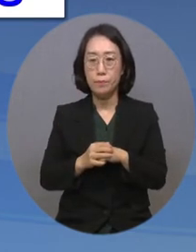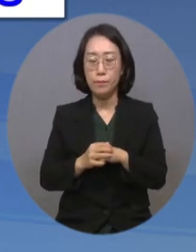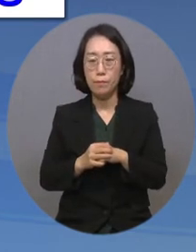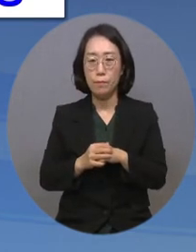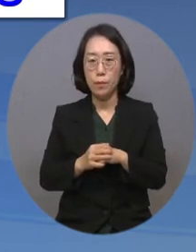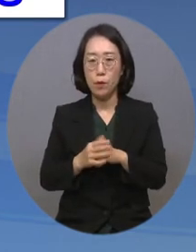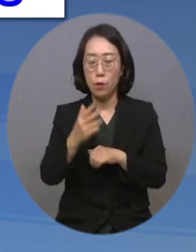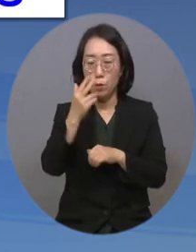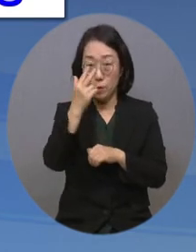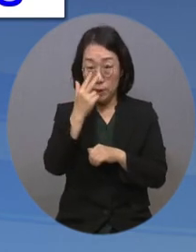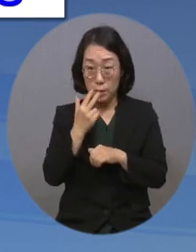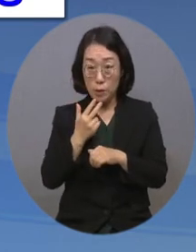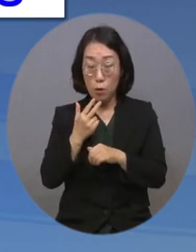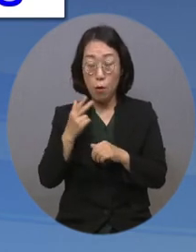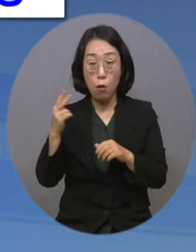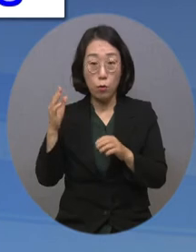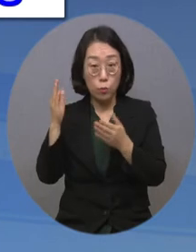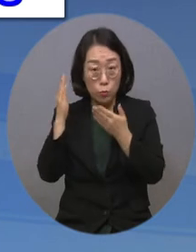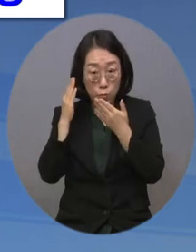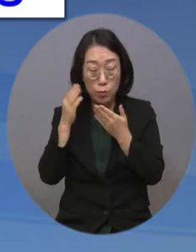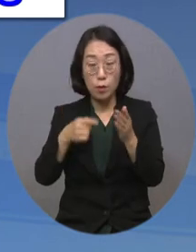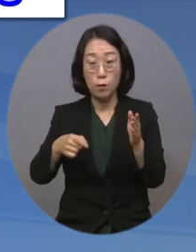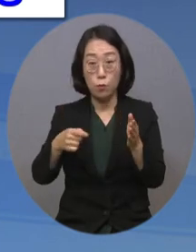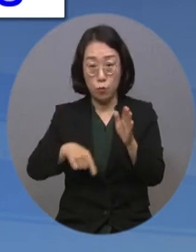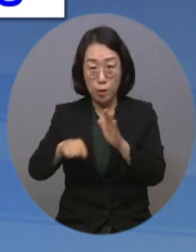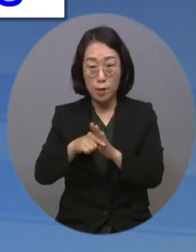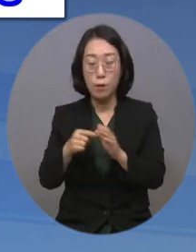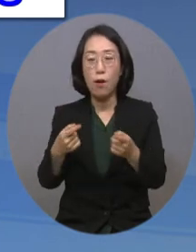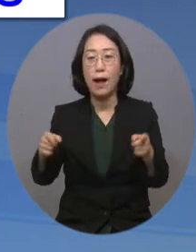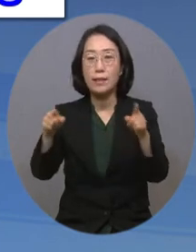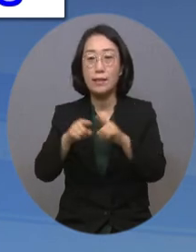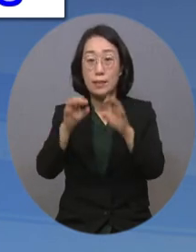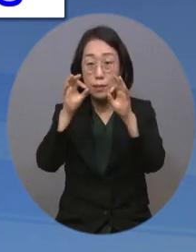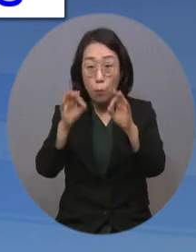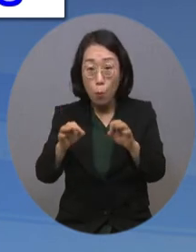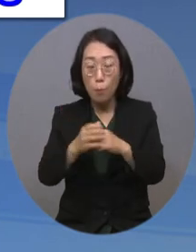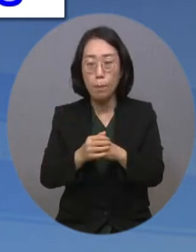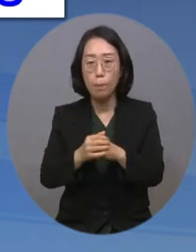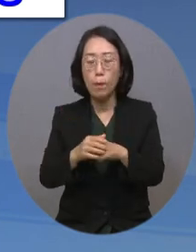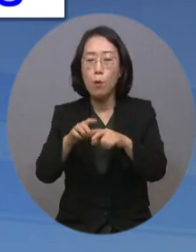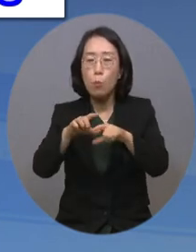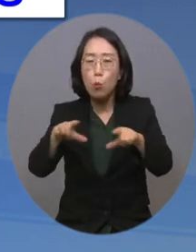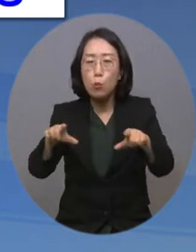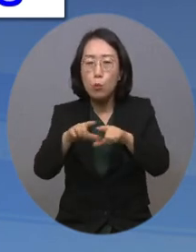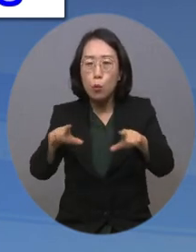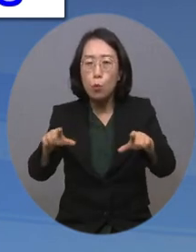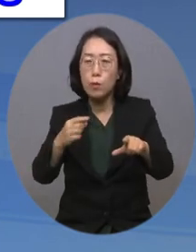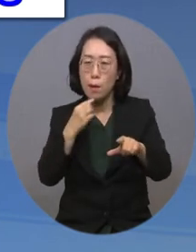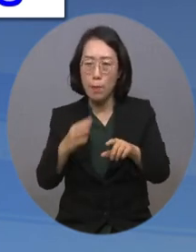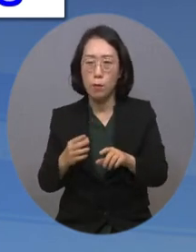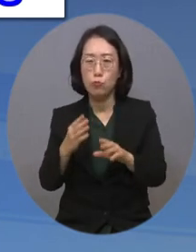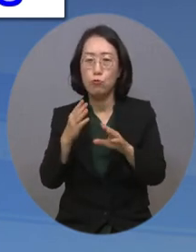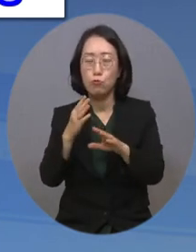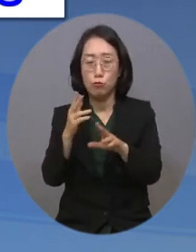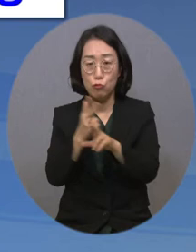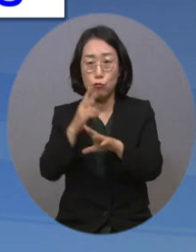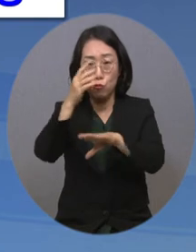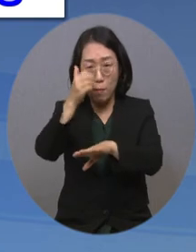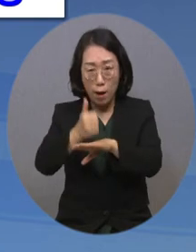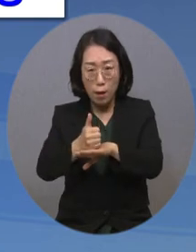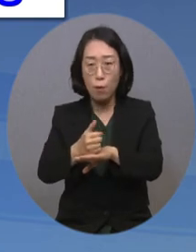시청각 장애인을 위한 가치봄 전용관의 상영 시간이 평일에만 집중됐다는 지적이 제기됐습니다.